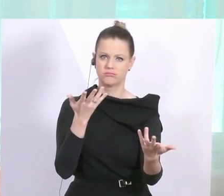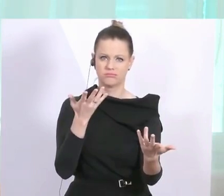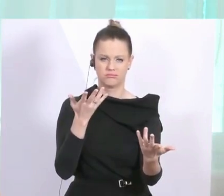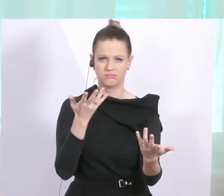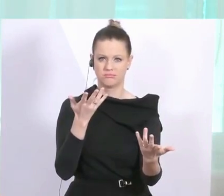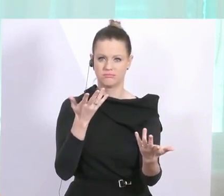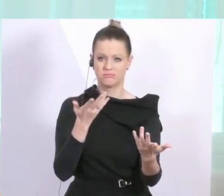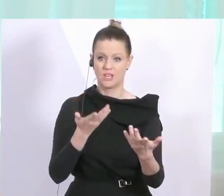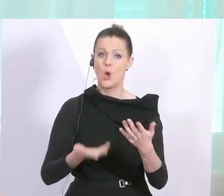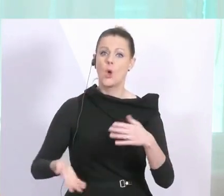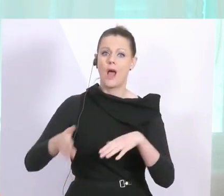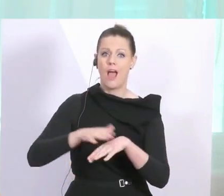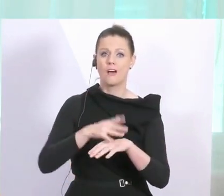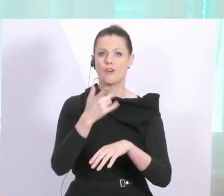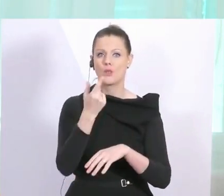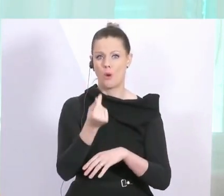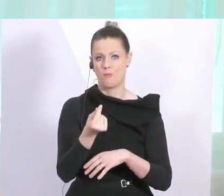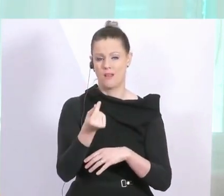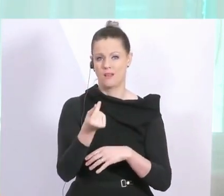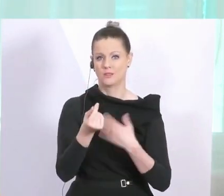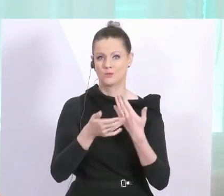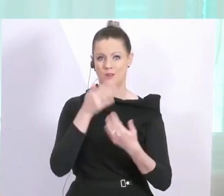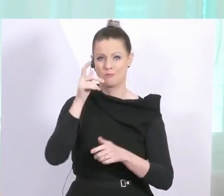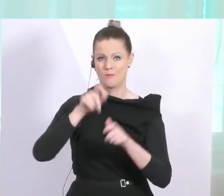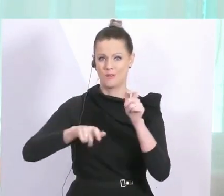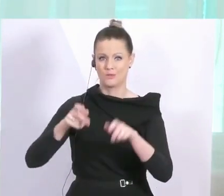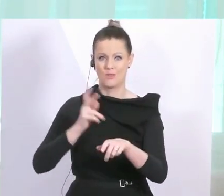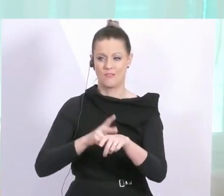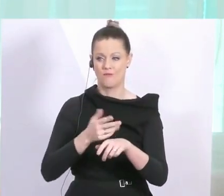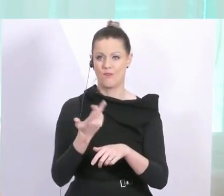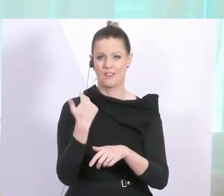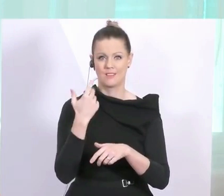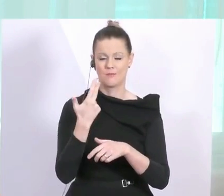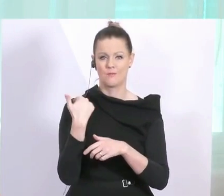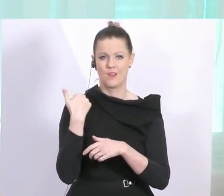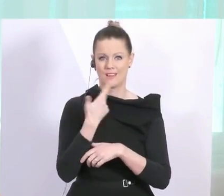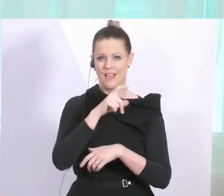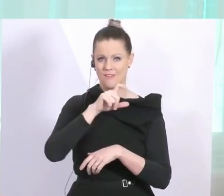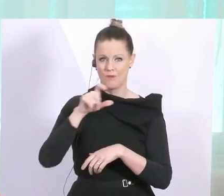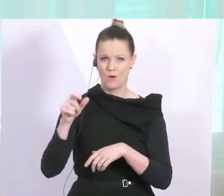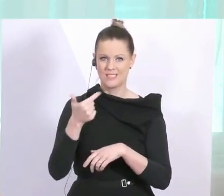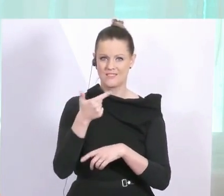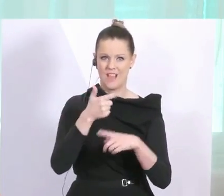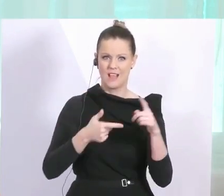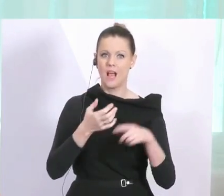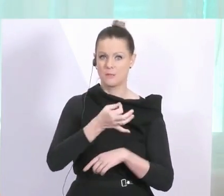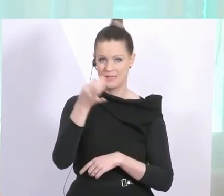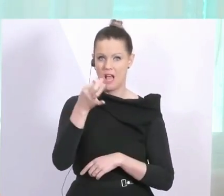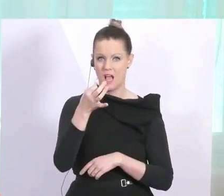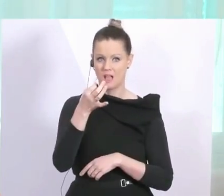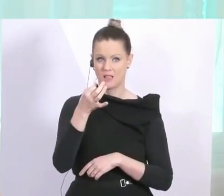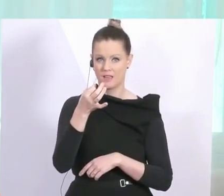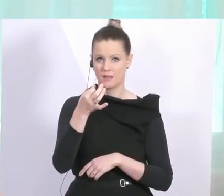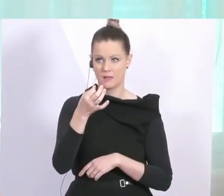Die Verdoppelungsrate zum Beispiel bei den Erkrankungsfällen. Vor drei Wochen waren wir bei zweieinhalb Tagen, unfassbar